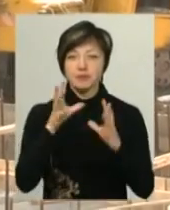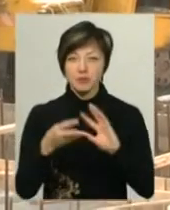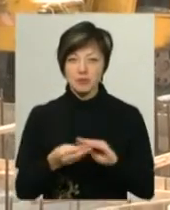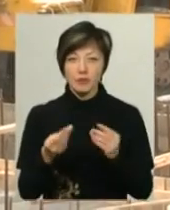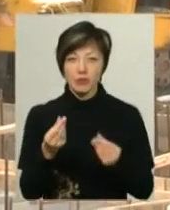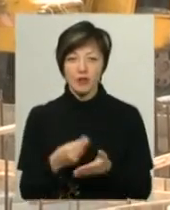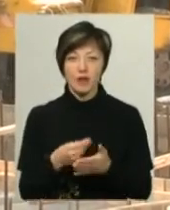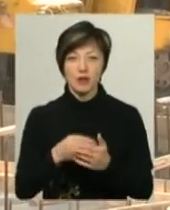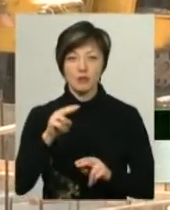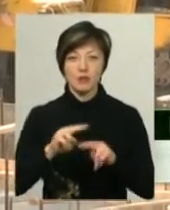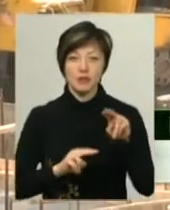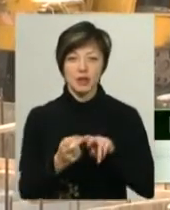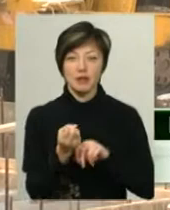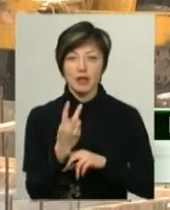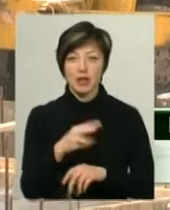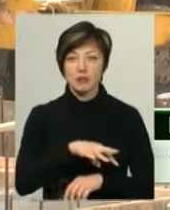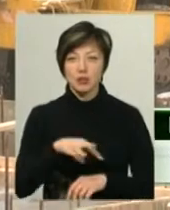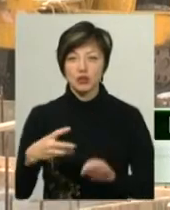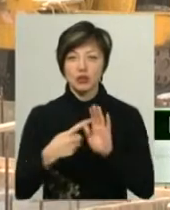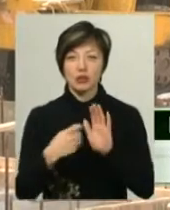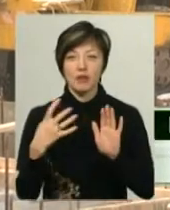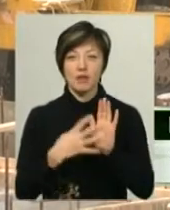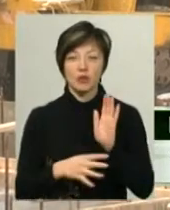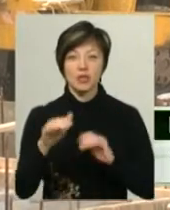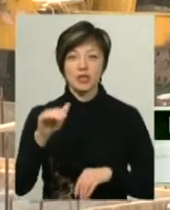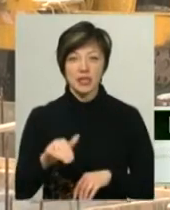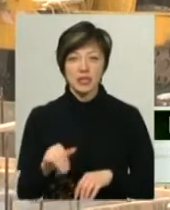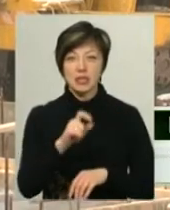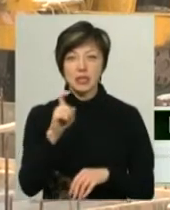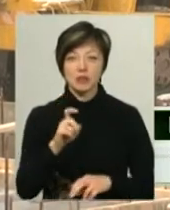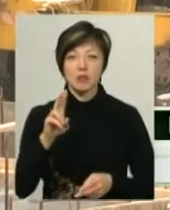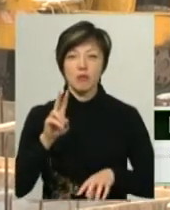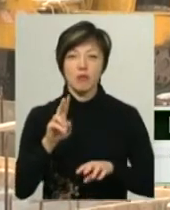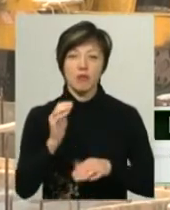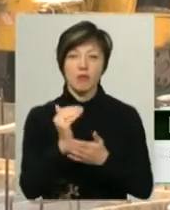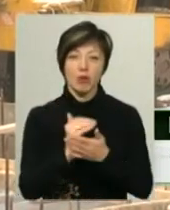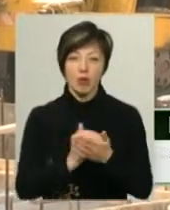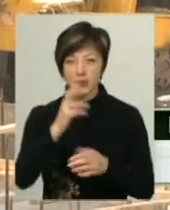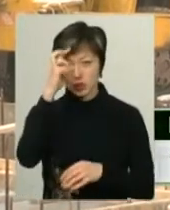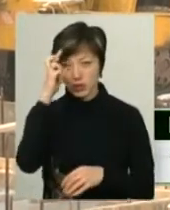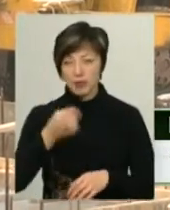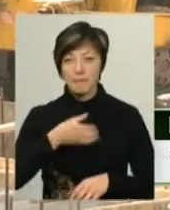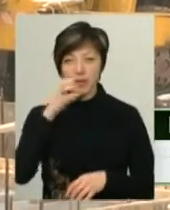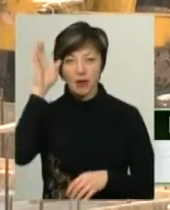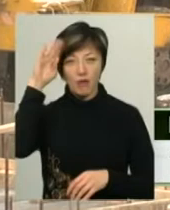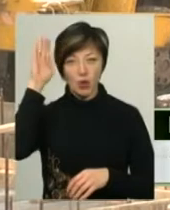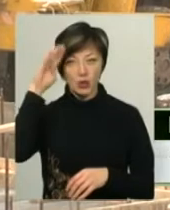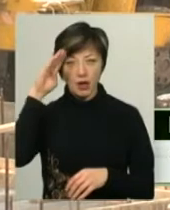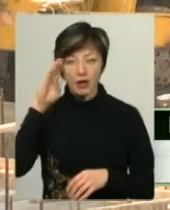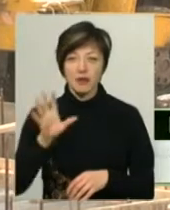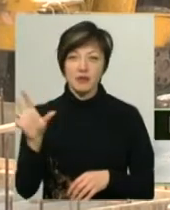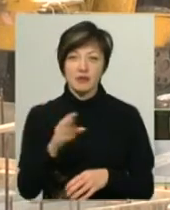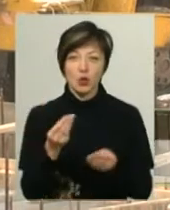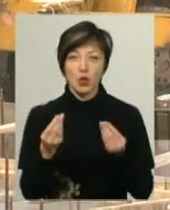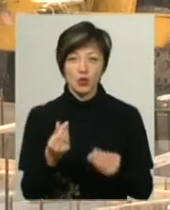вартість будівництва – 12 млн 690 тис. з державної програми «Питна вода». Всі